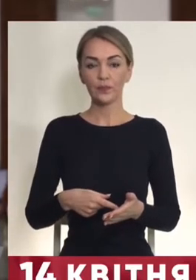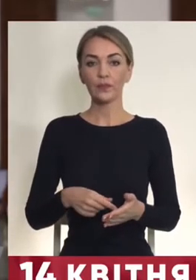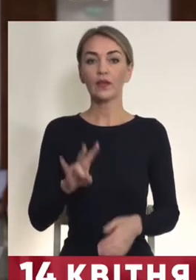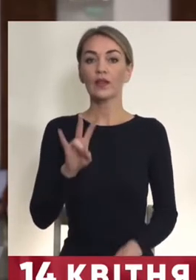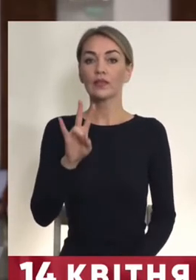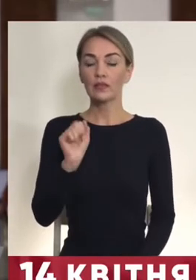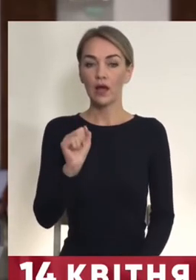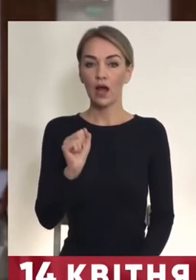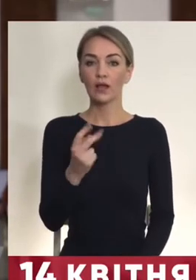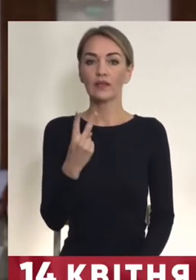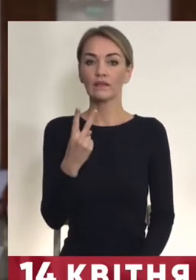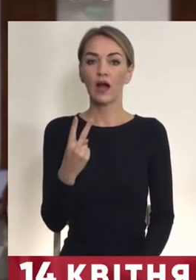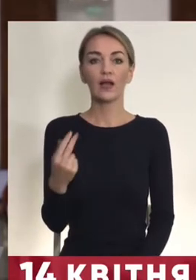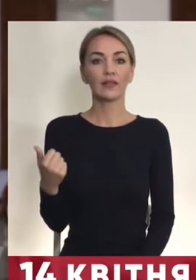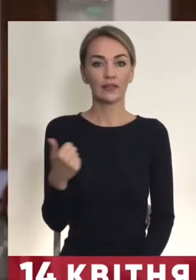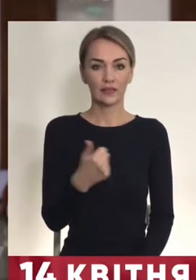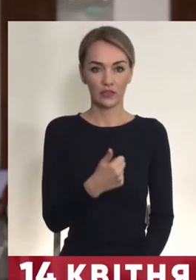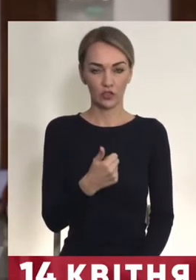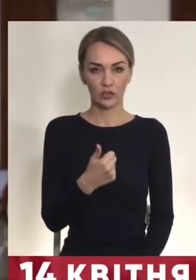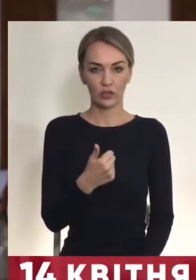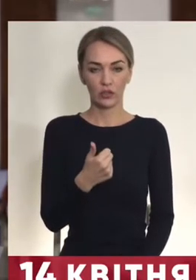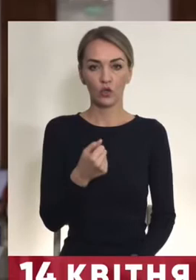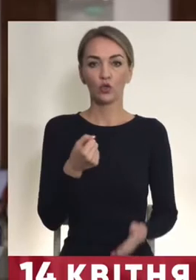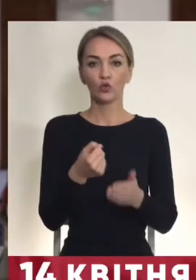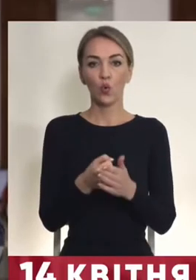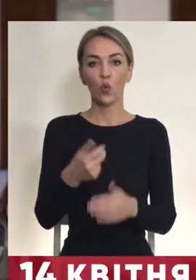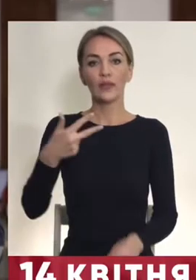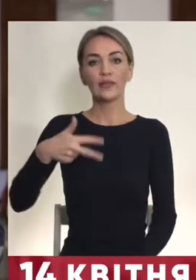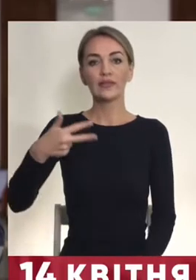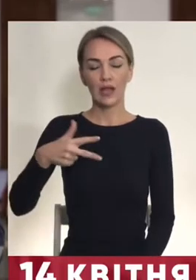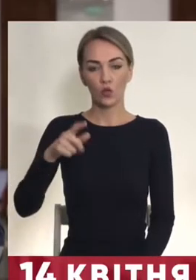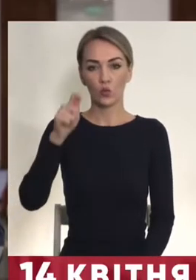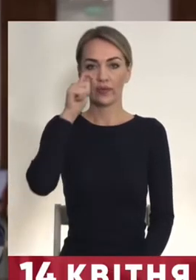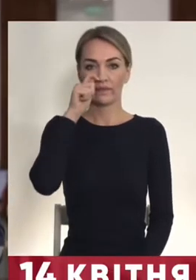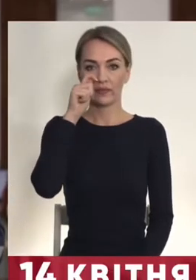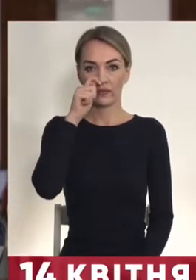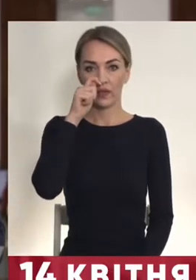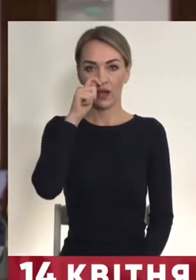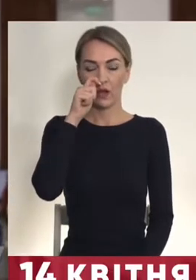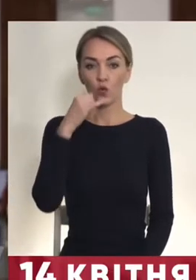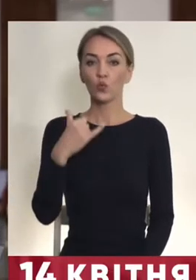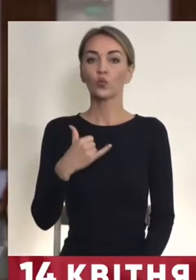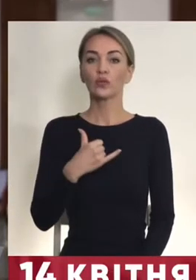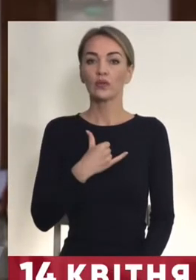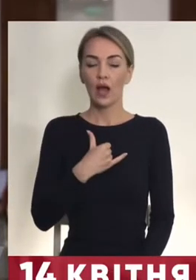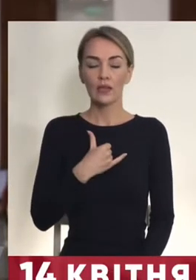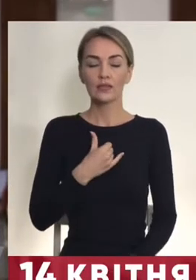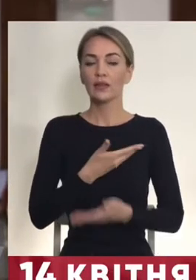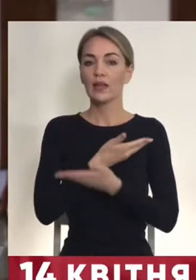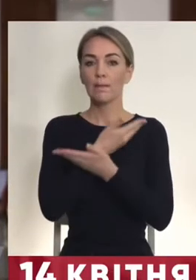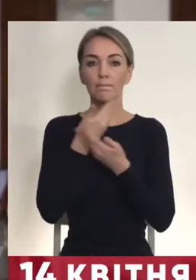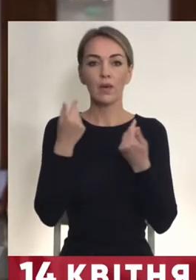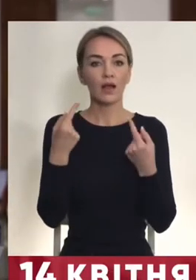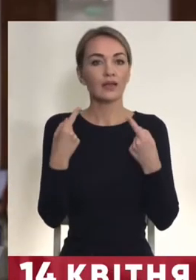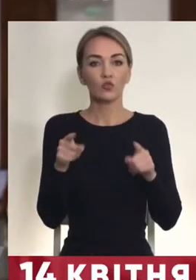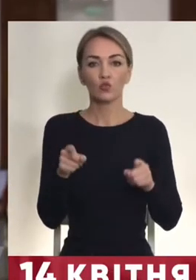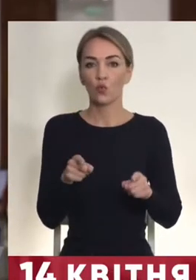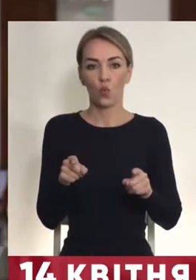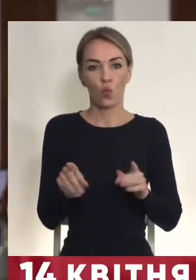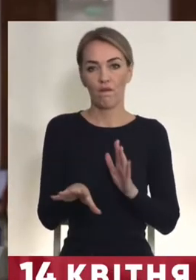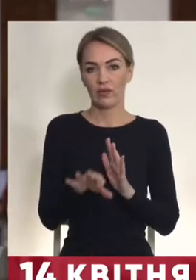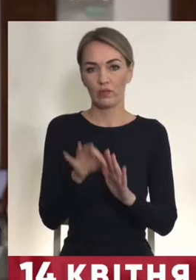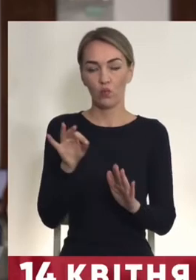На два тижні, тобто до 30 квітня. У нас немає іншого